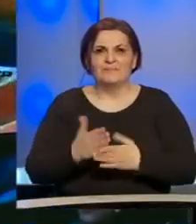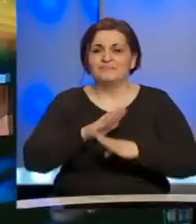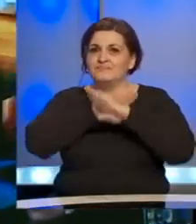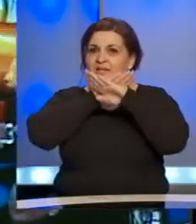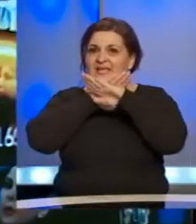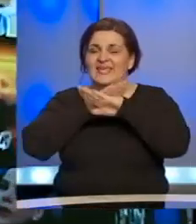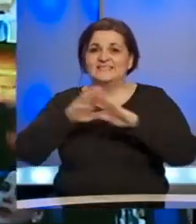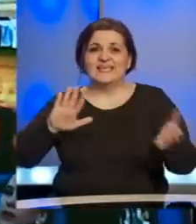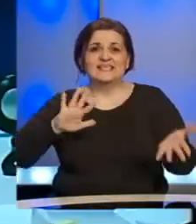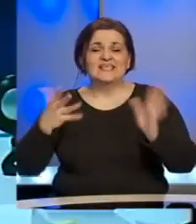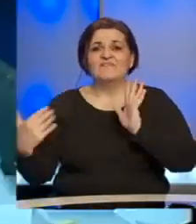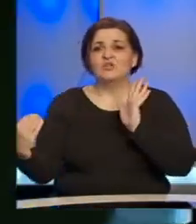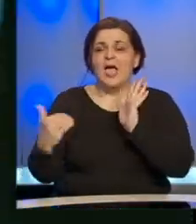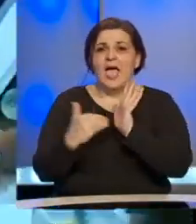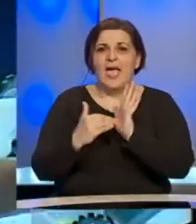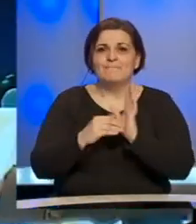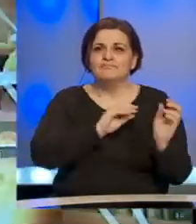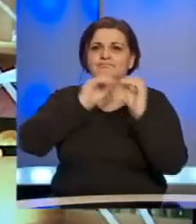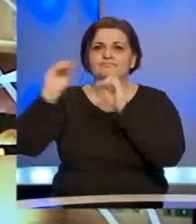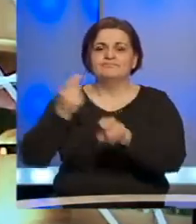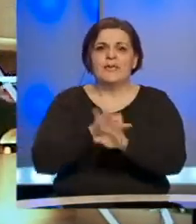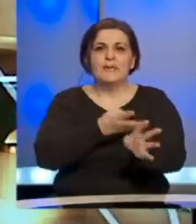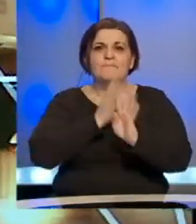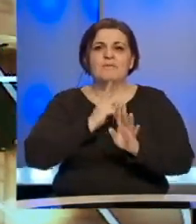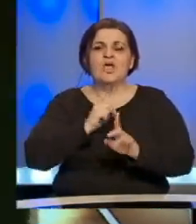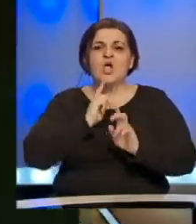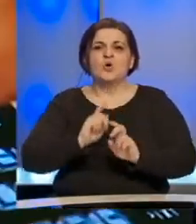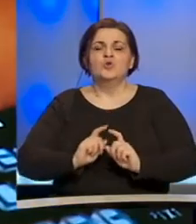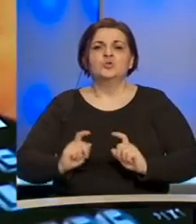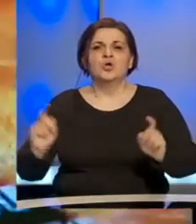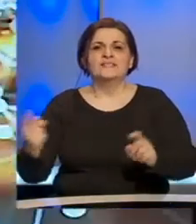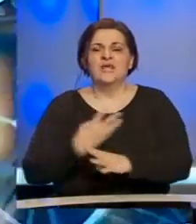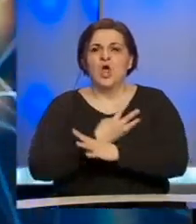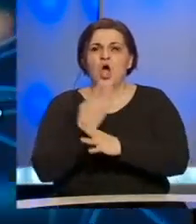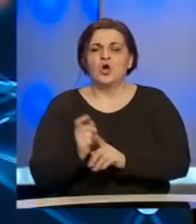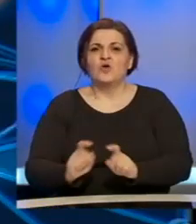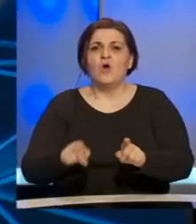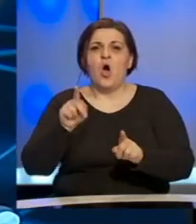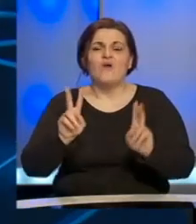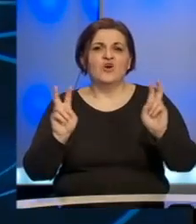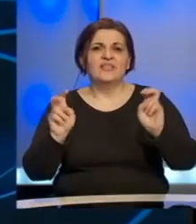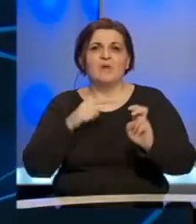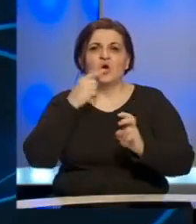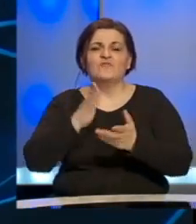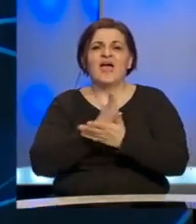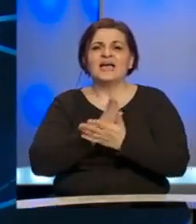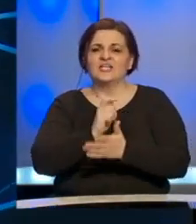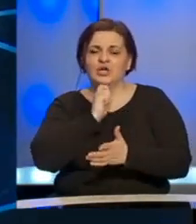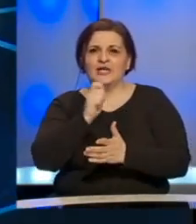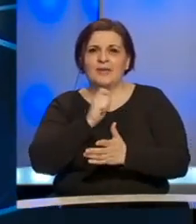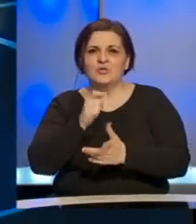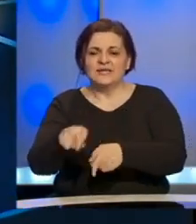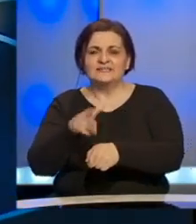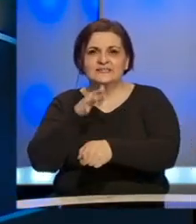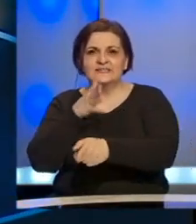sve eventualne potrebe zbrinjavanja pacijenata zaraženih koronavirusom. Ovo je tema o kojoj govori naša raportijska ekipa iz